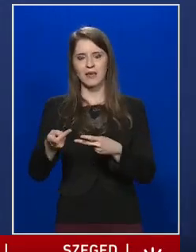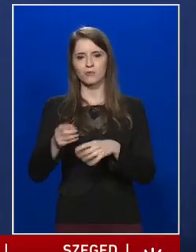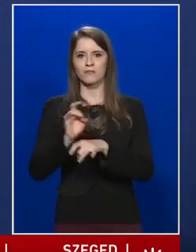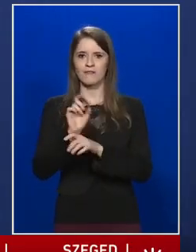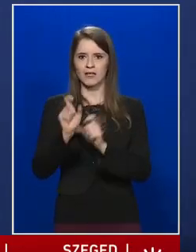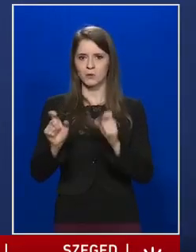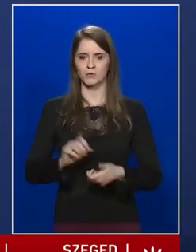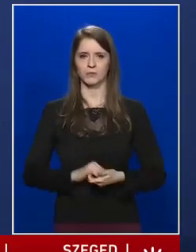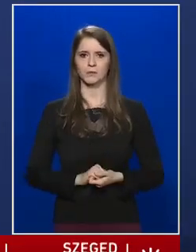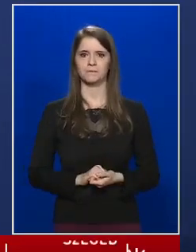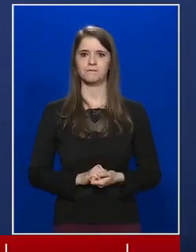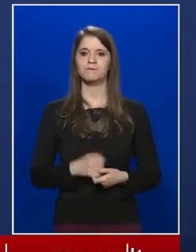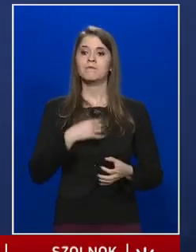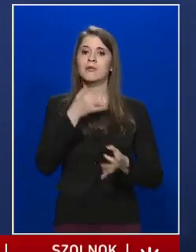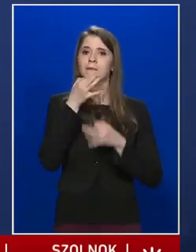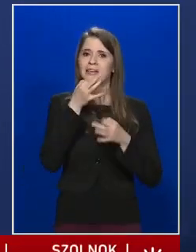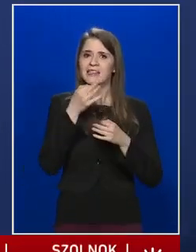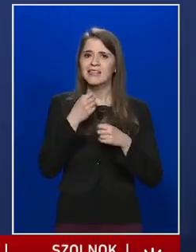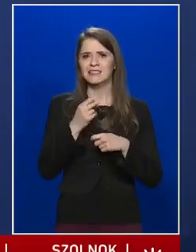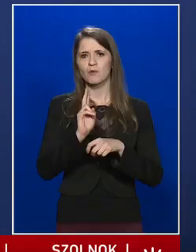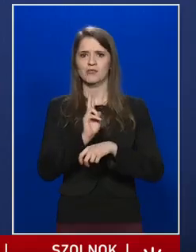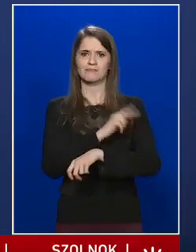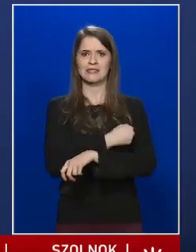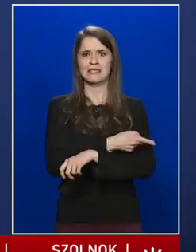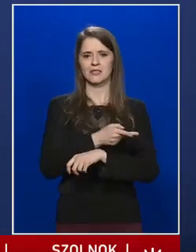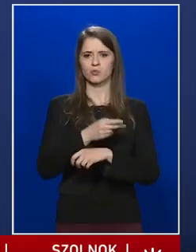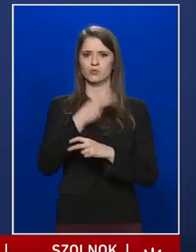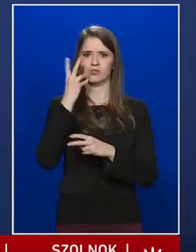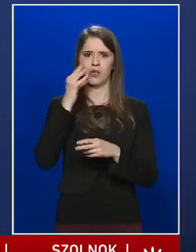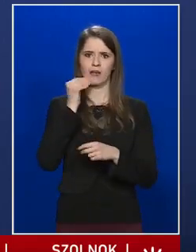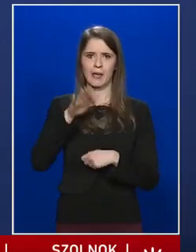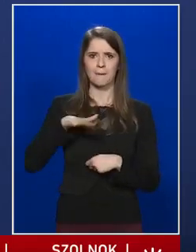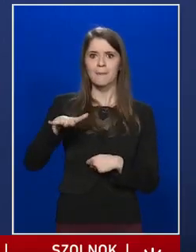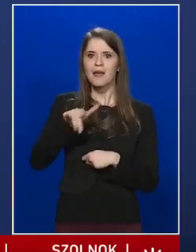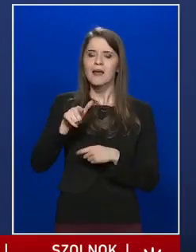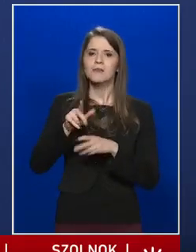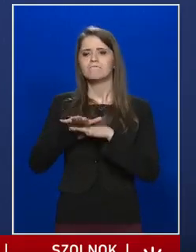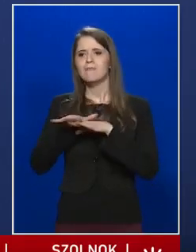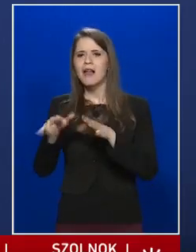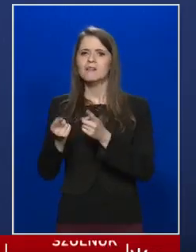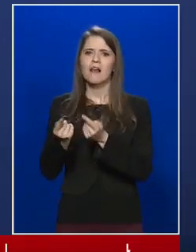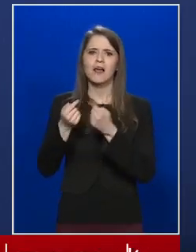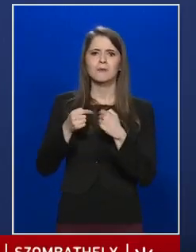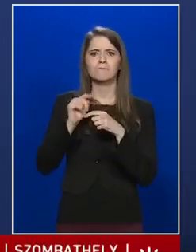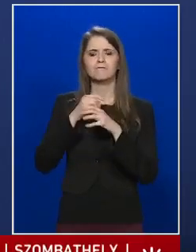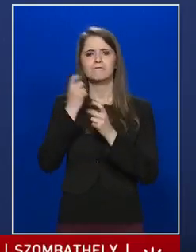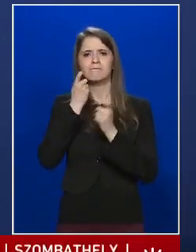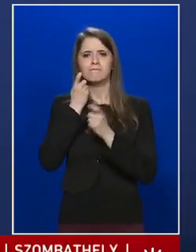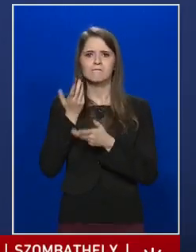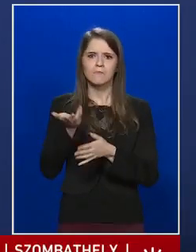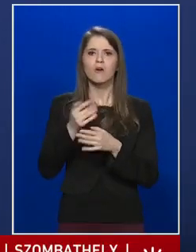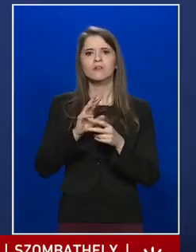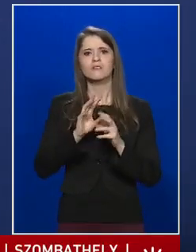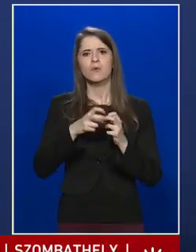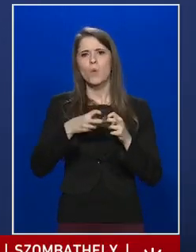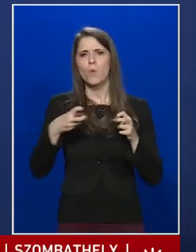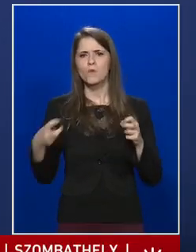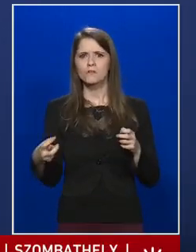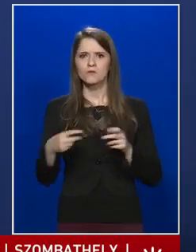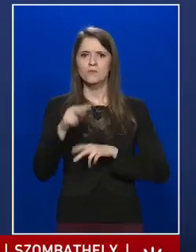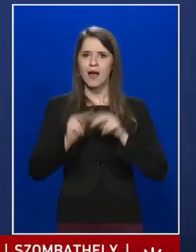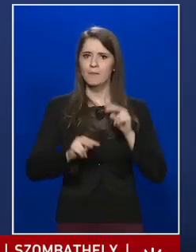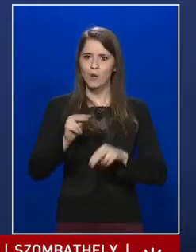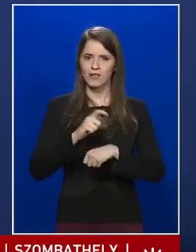Megkérdeztem a klinikus szakembereket. Általában az a vélekedés, hogy relatíve hosszú az